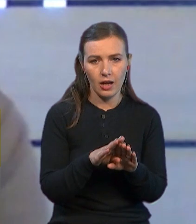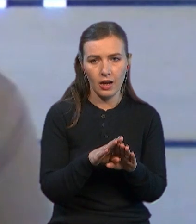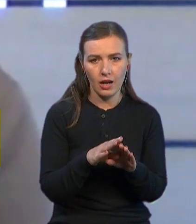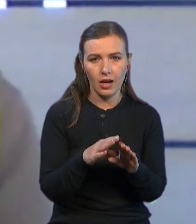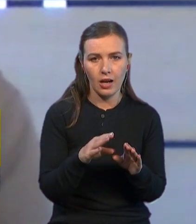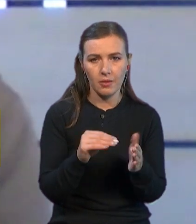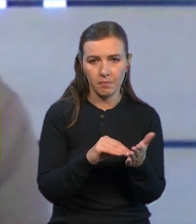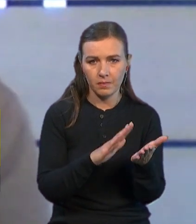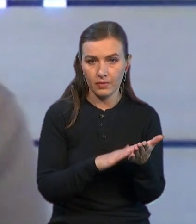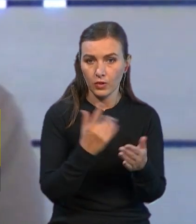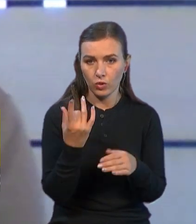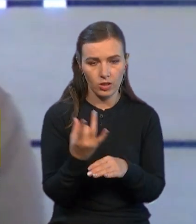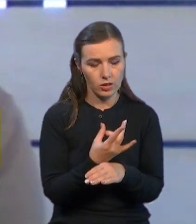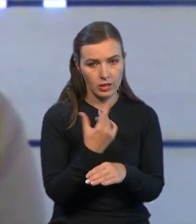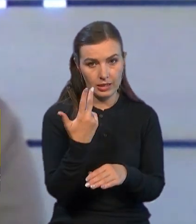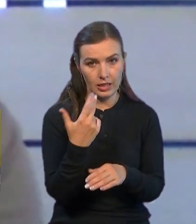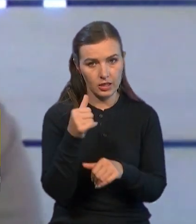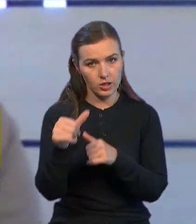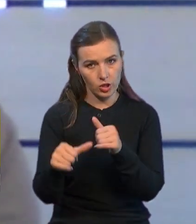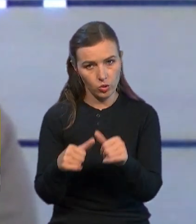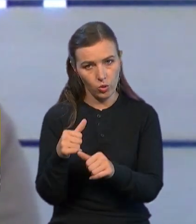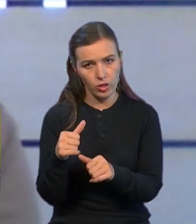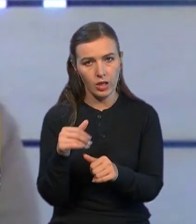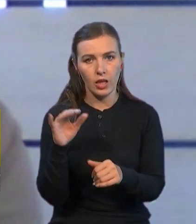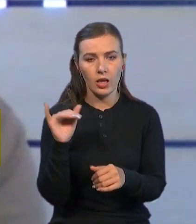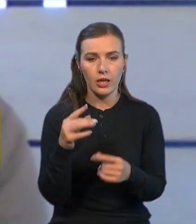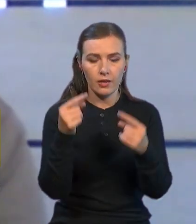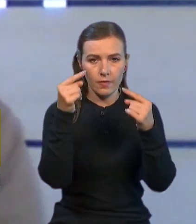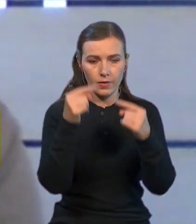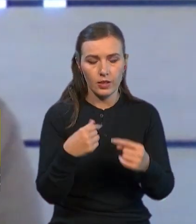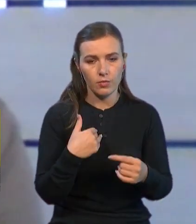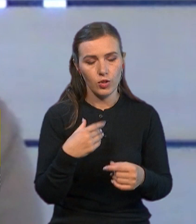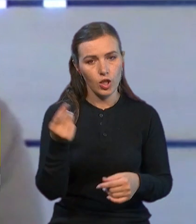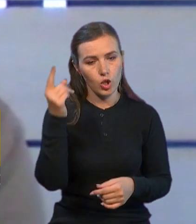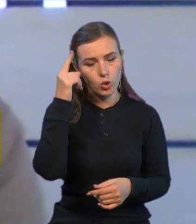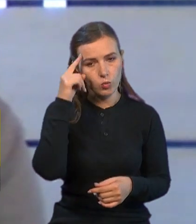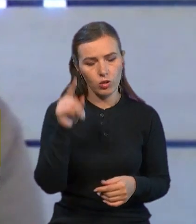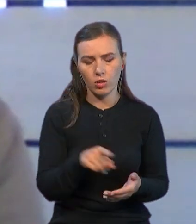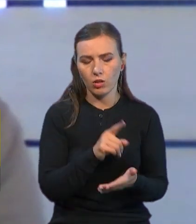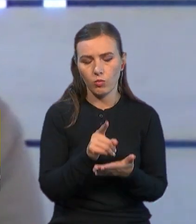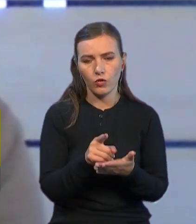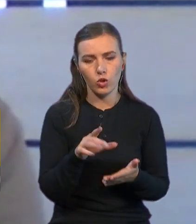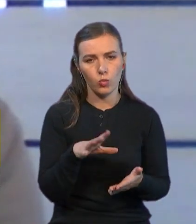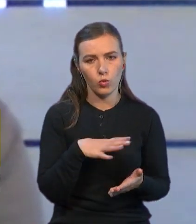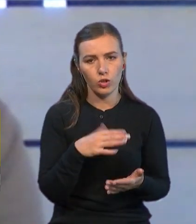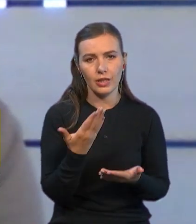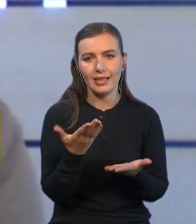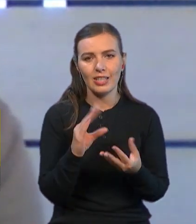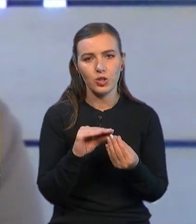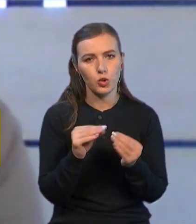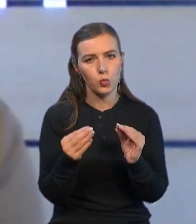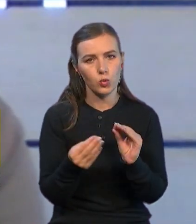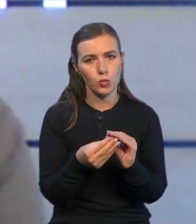лише один раз на 3 роки. І відповідно, я думаю, що не повинно бути якихось проблем в